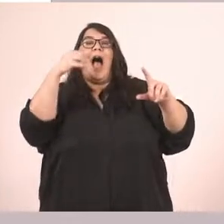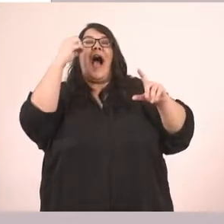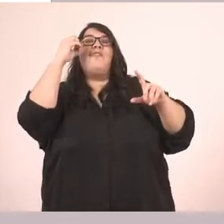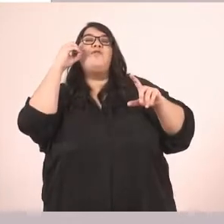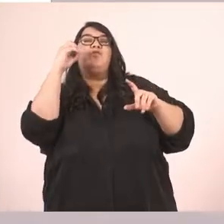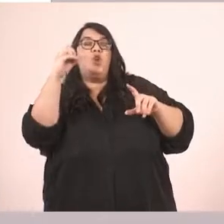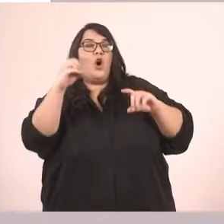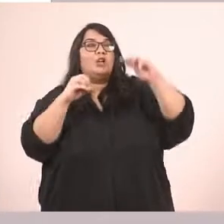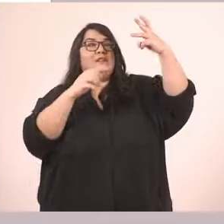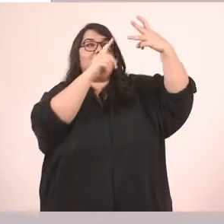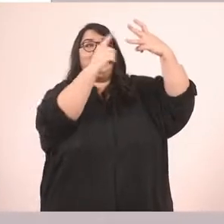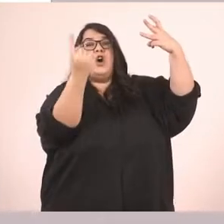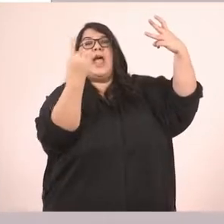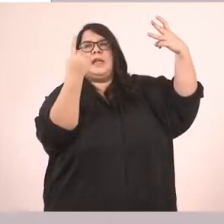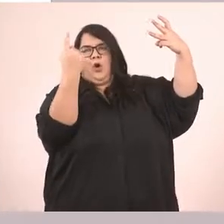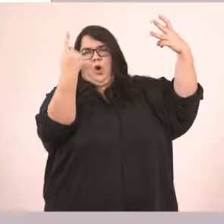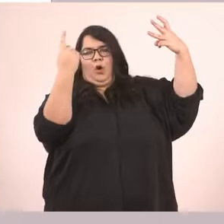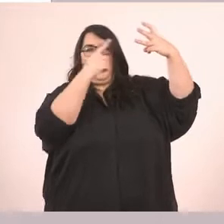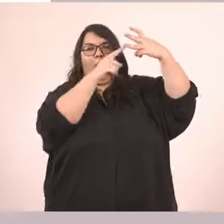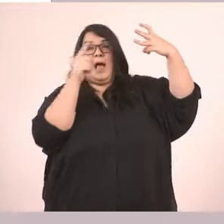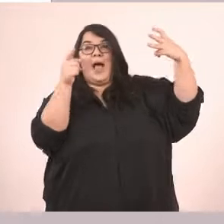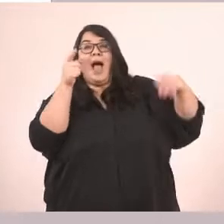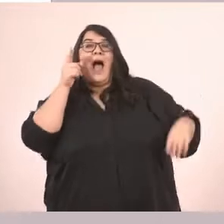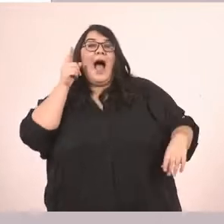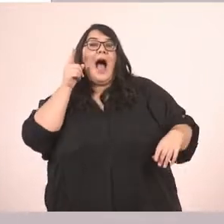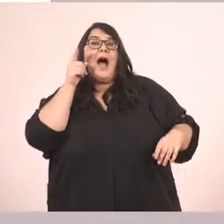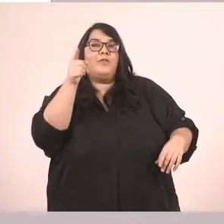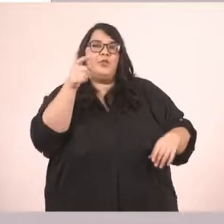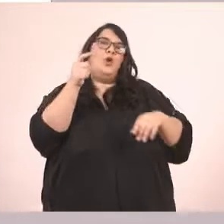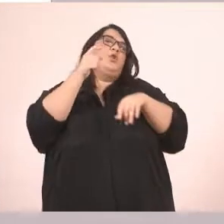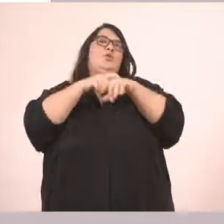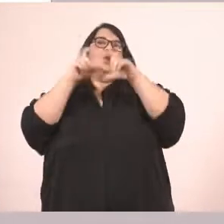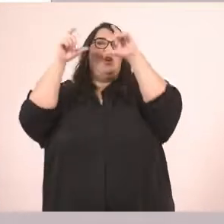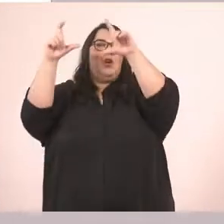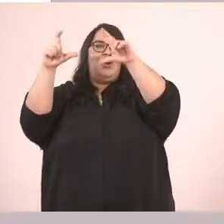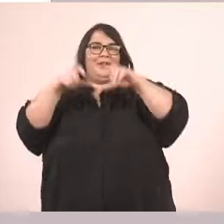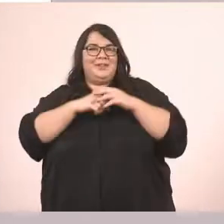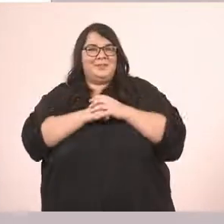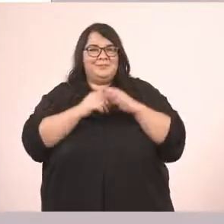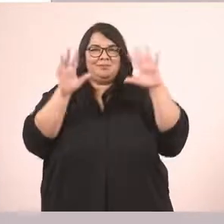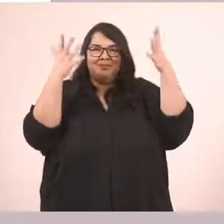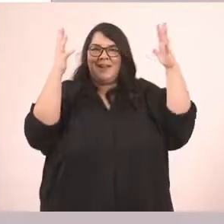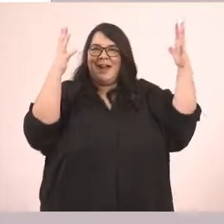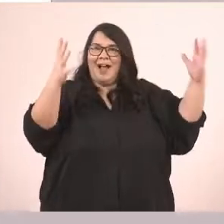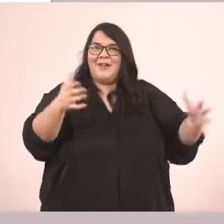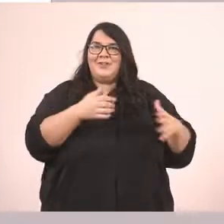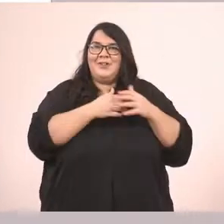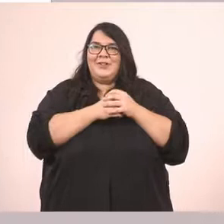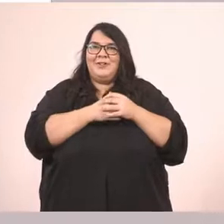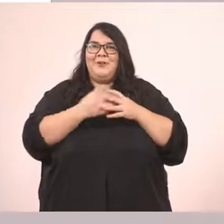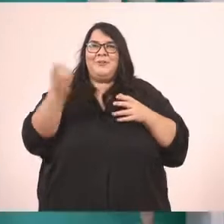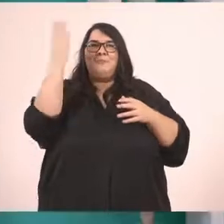ενικό πρόσωπο θα χρησιμοποιήσουμε για το ρολόι. Αυτό το ρολόι. Πάρα πολύ ωραία παιδιά. Μάθαμε